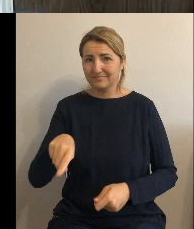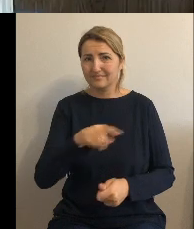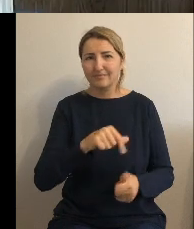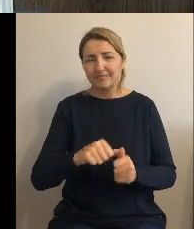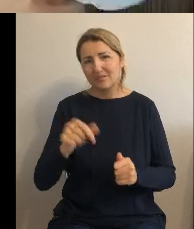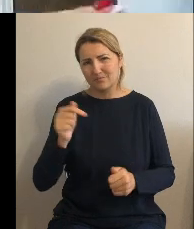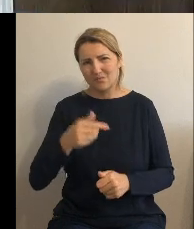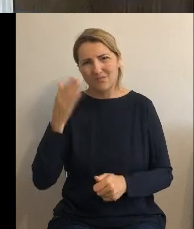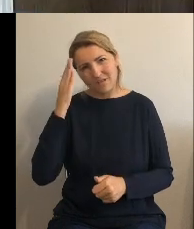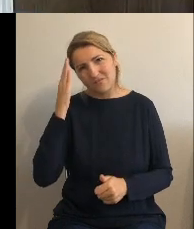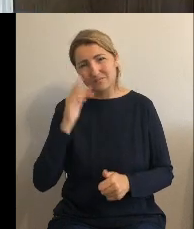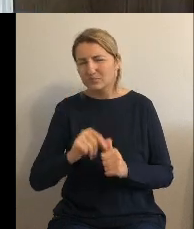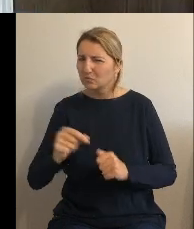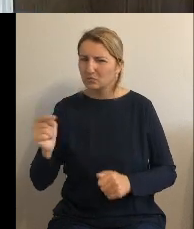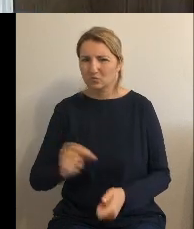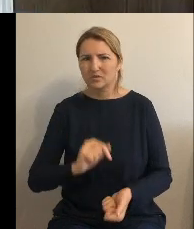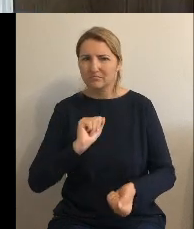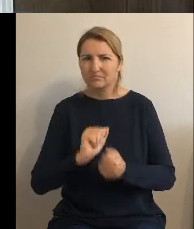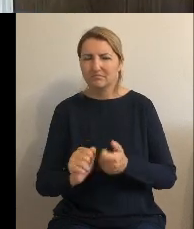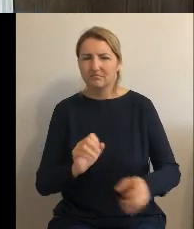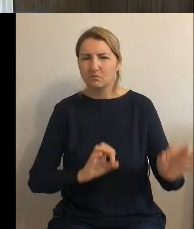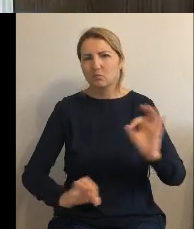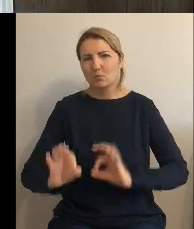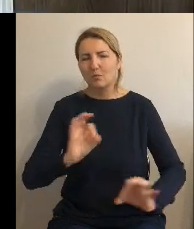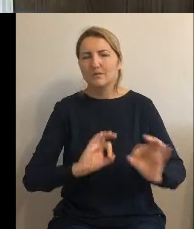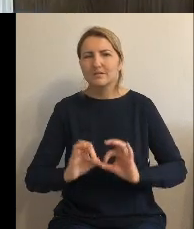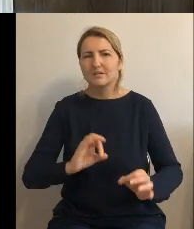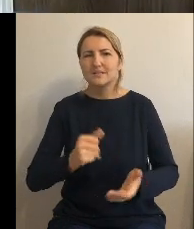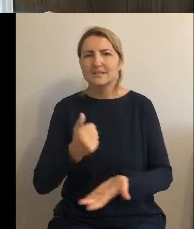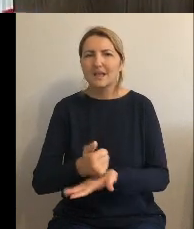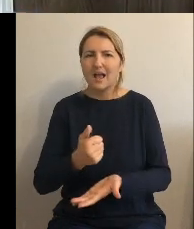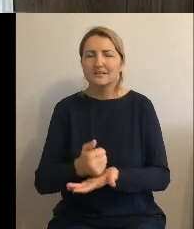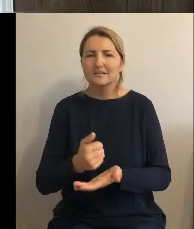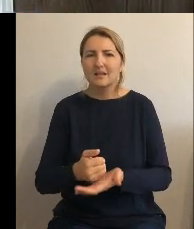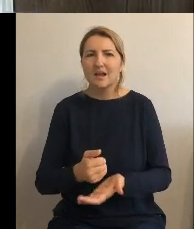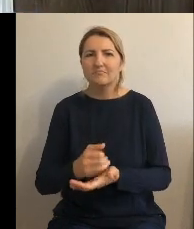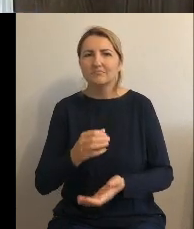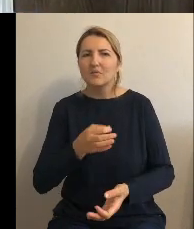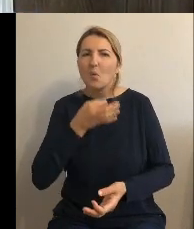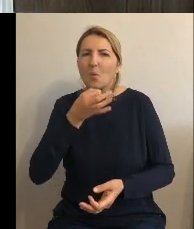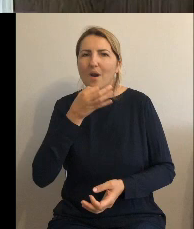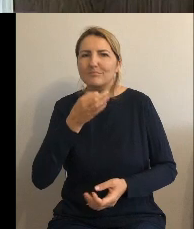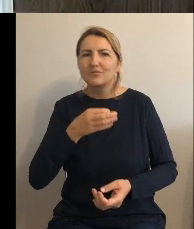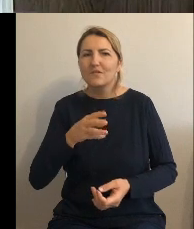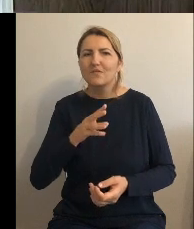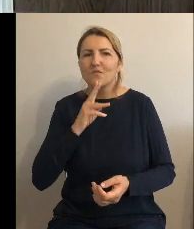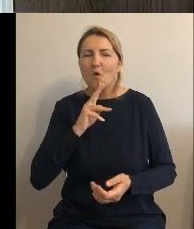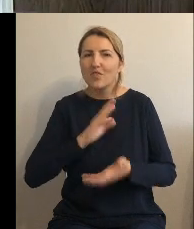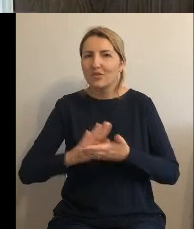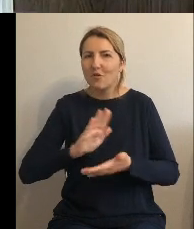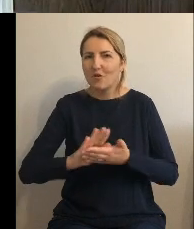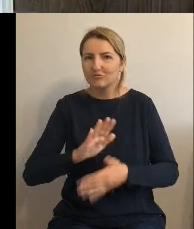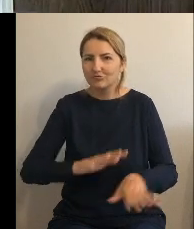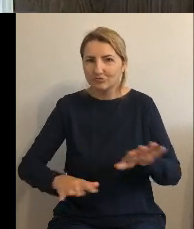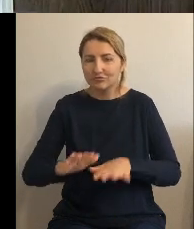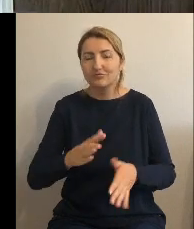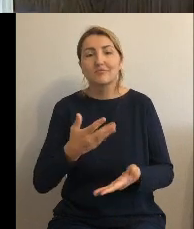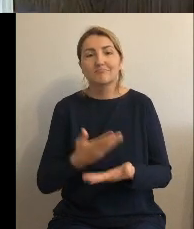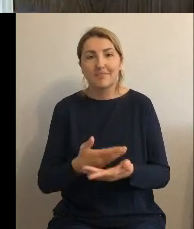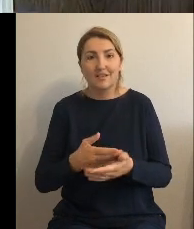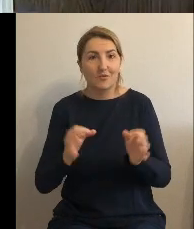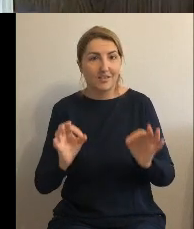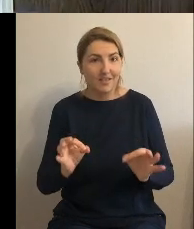modernizacji stacji uzdatniania, wymiany sieci wodociągowej. I teraz mamy taki etap